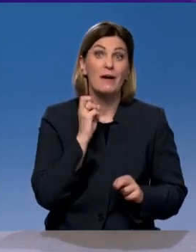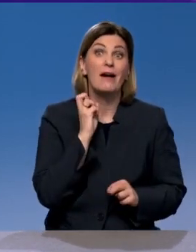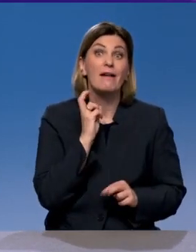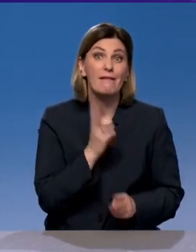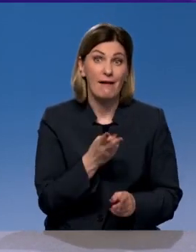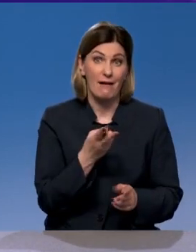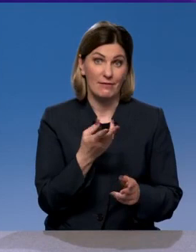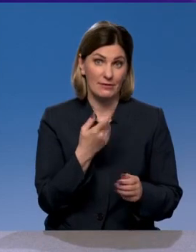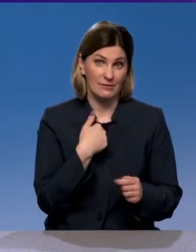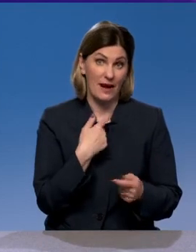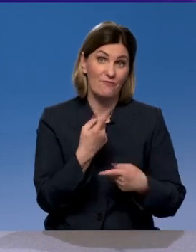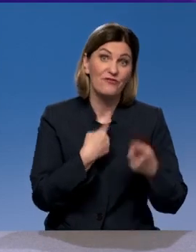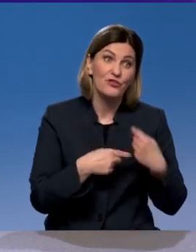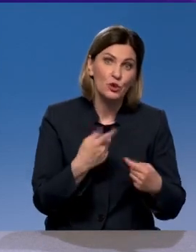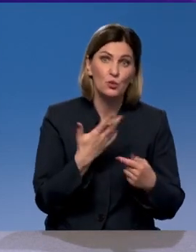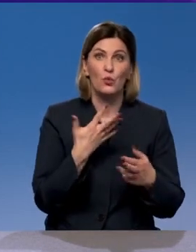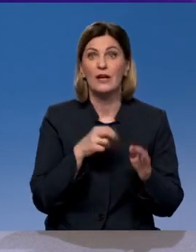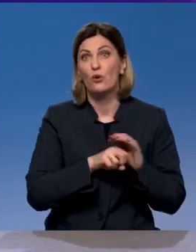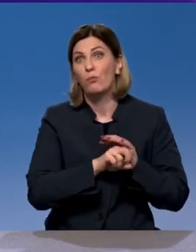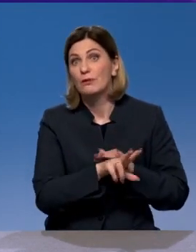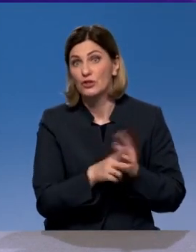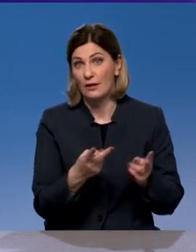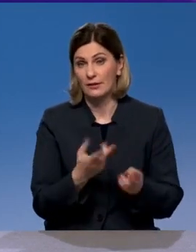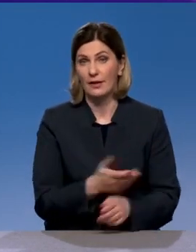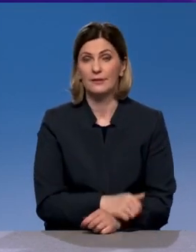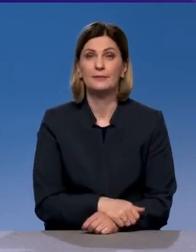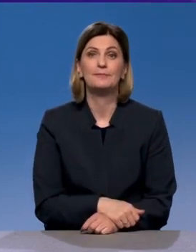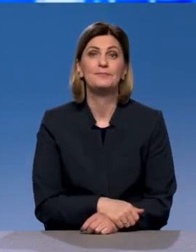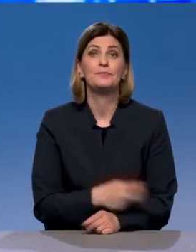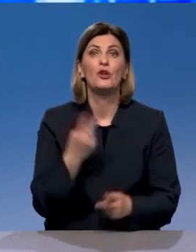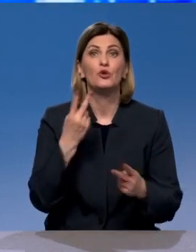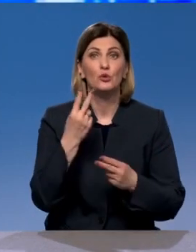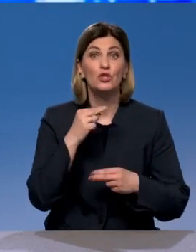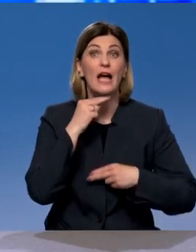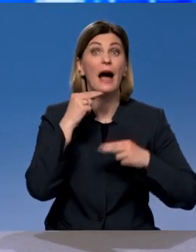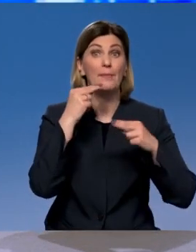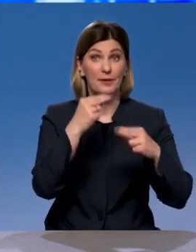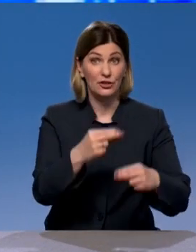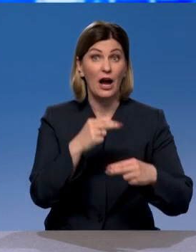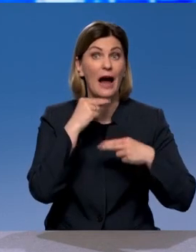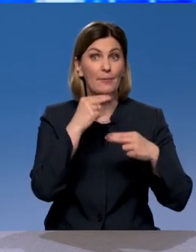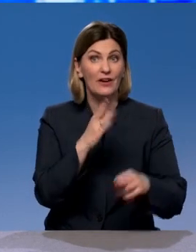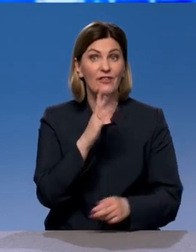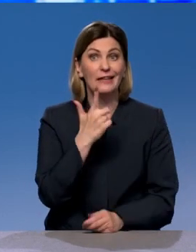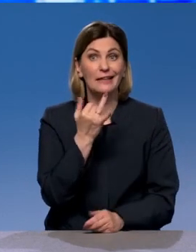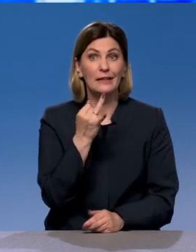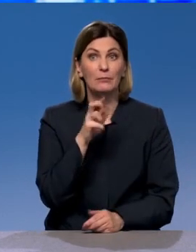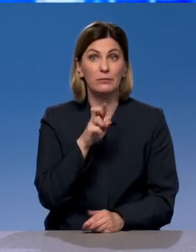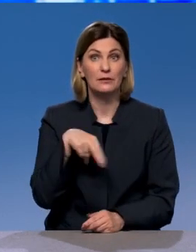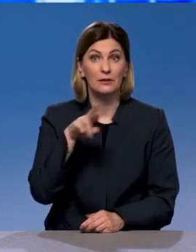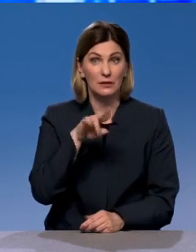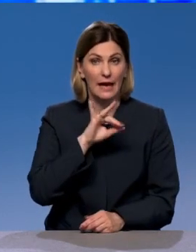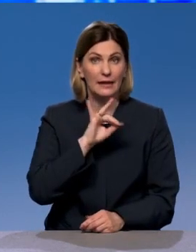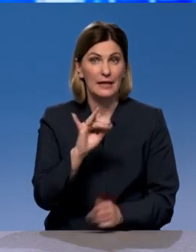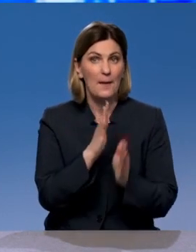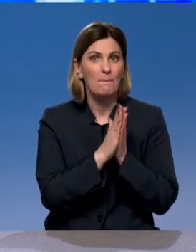пора? Да, спасибо. Да, конкретный вопрос. Ну, конечно, надо обращаться. Это как раз повод обратиться в ГИБДД и попросить,